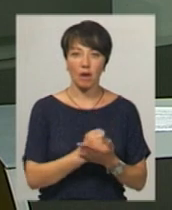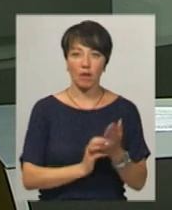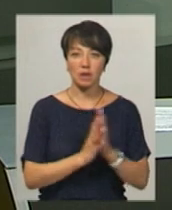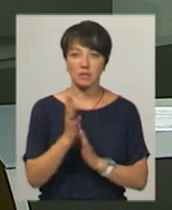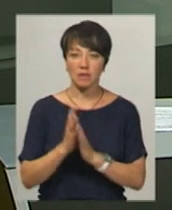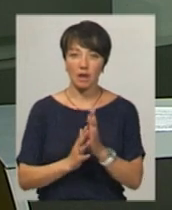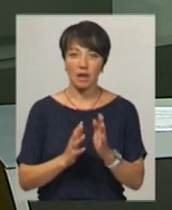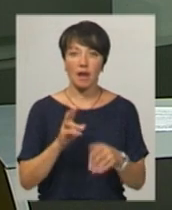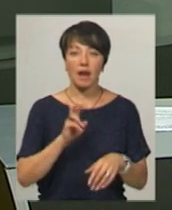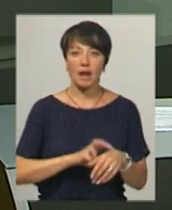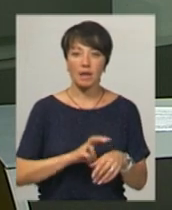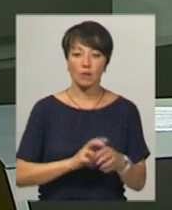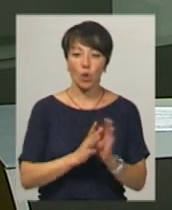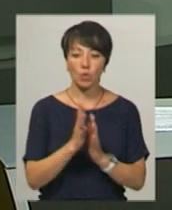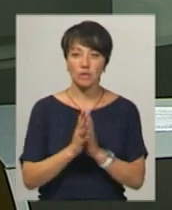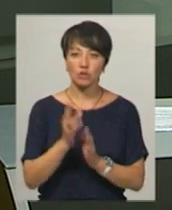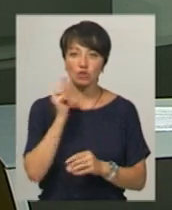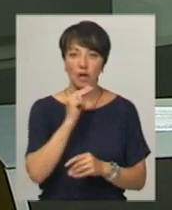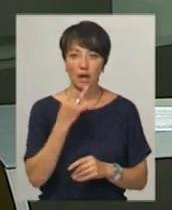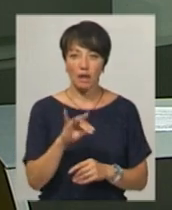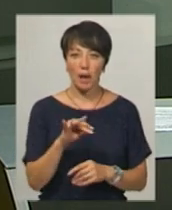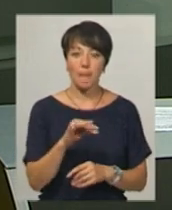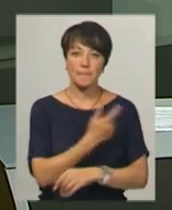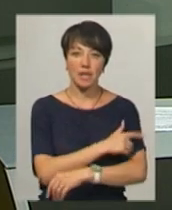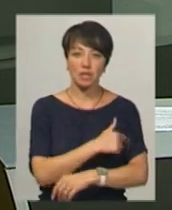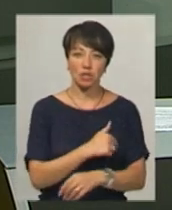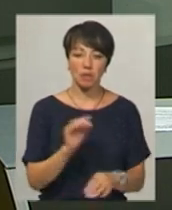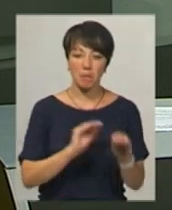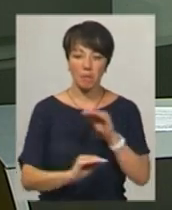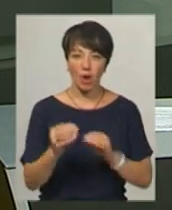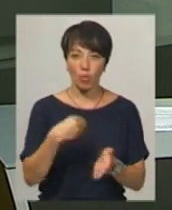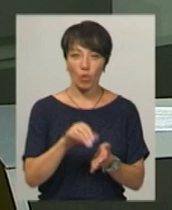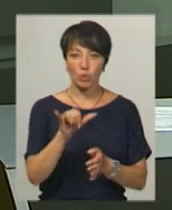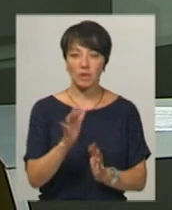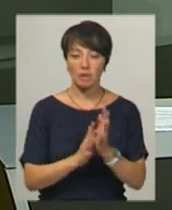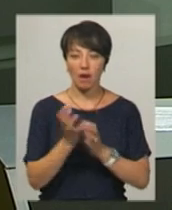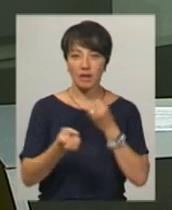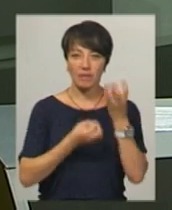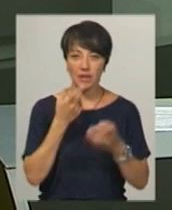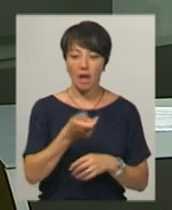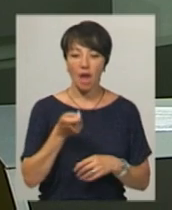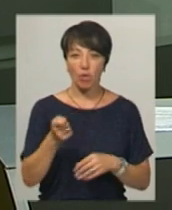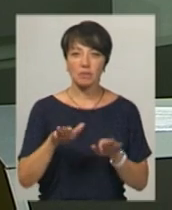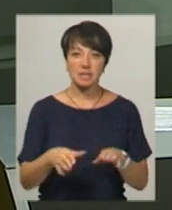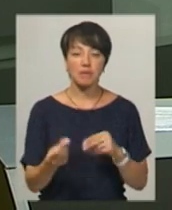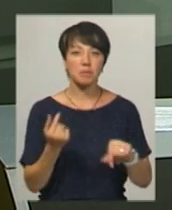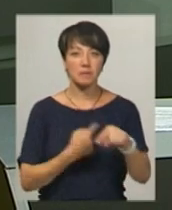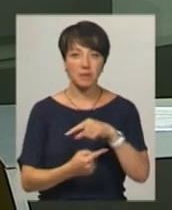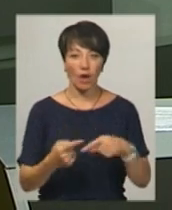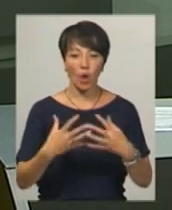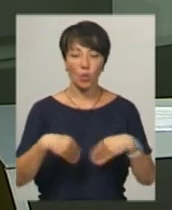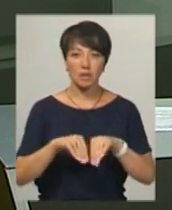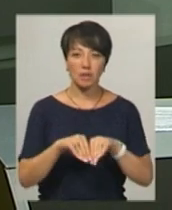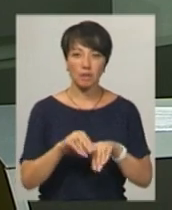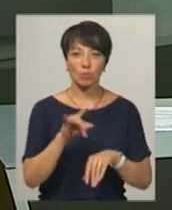лісах і на луках лікарські рослини для чаїв і медичних фітопрепаратів. Купляють у них трави, квіти та ягоди місцеві підприємці, родина